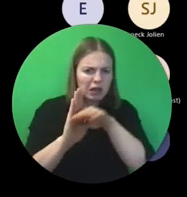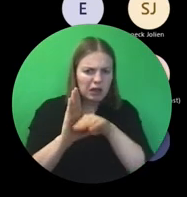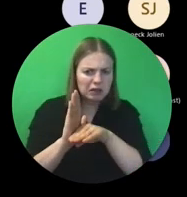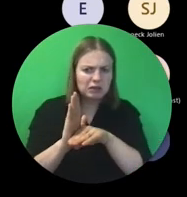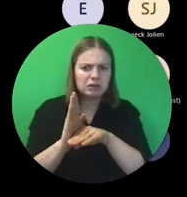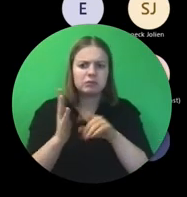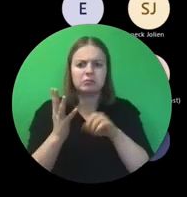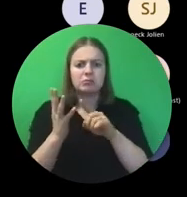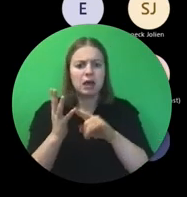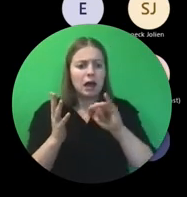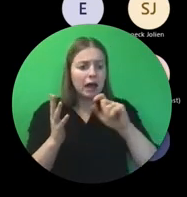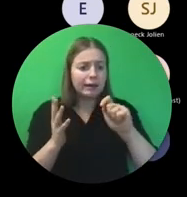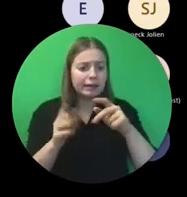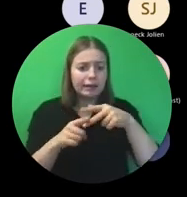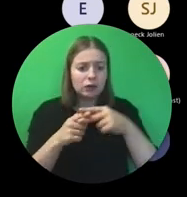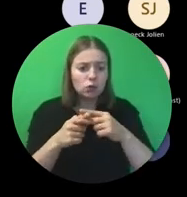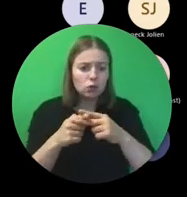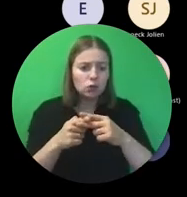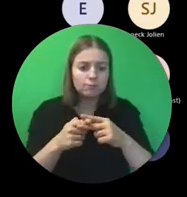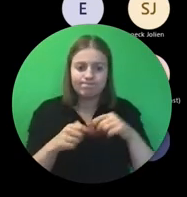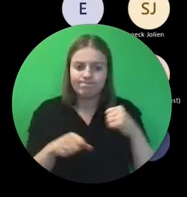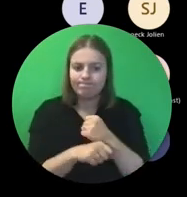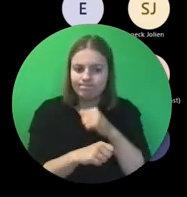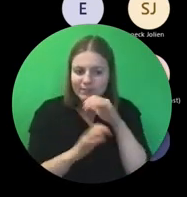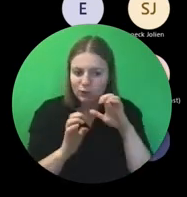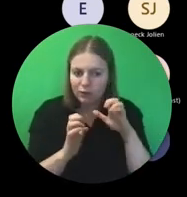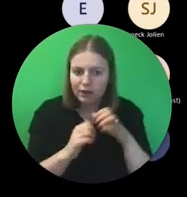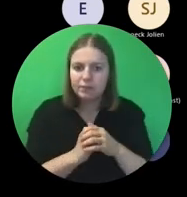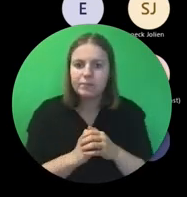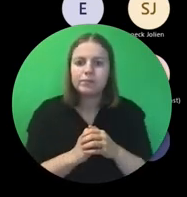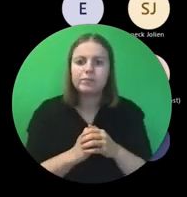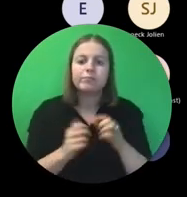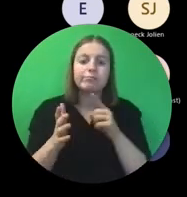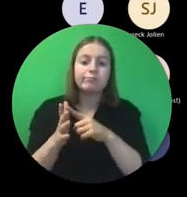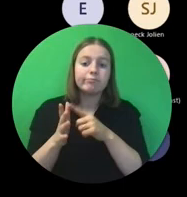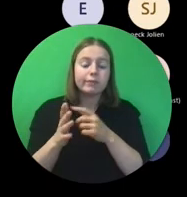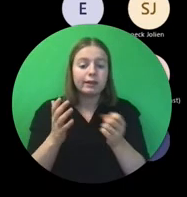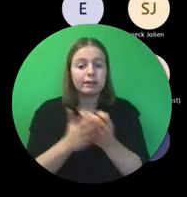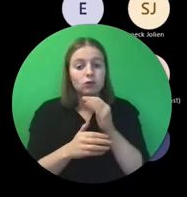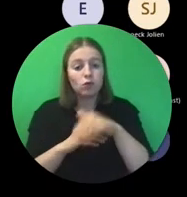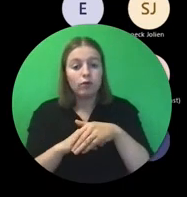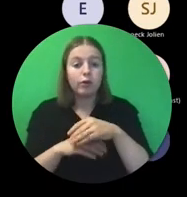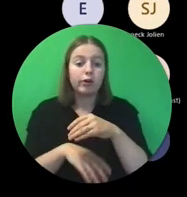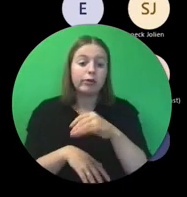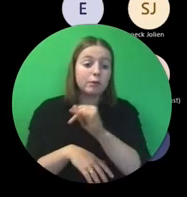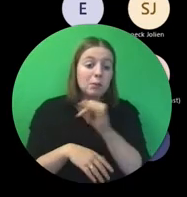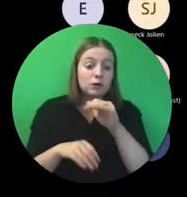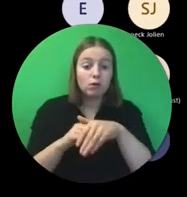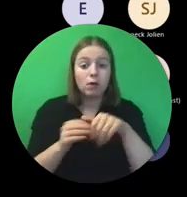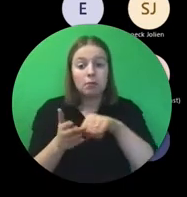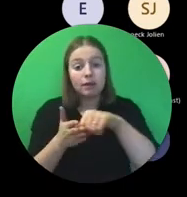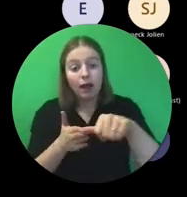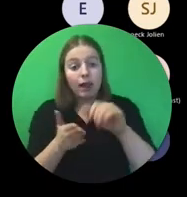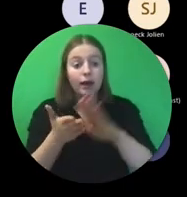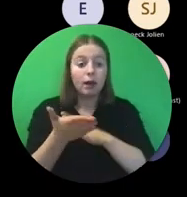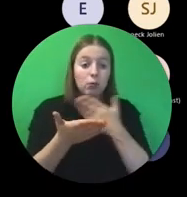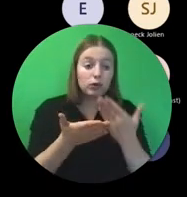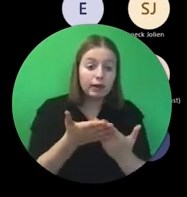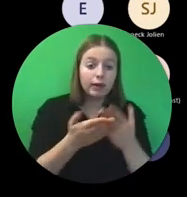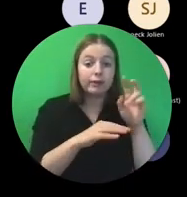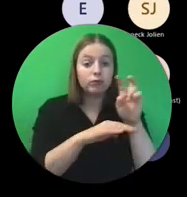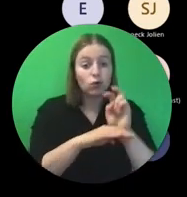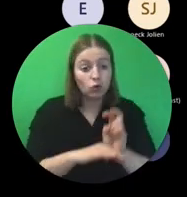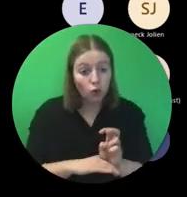De IT-tools, niet zoveel helaas. Nieuws of info over betalingen, rapporteringen, controle.